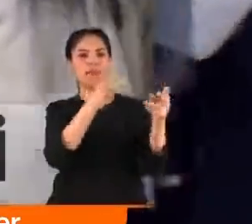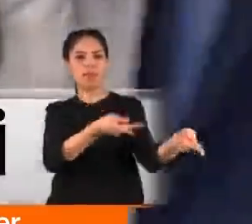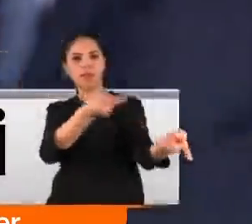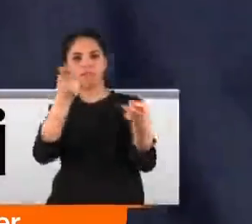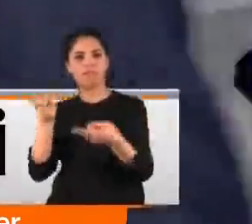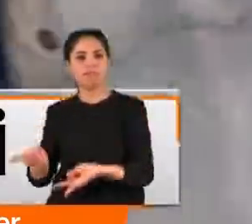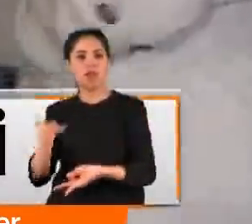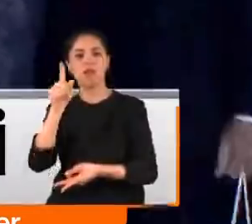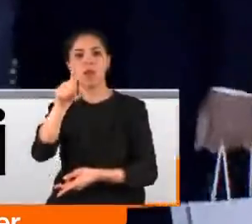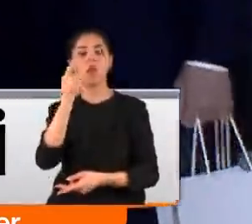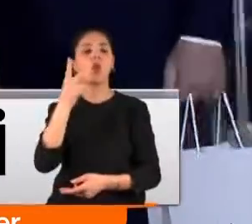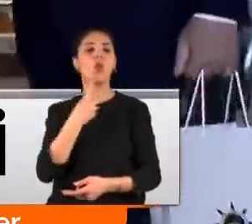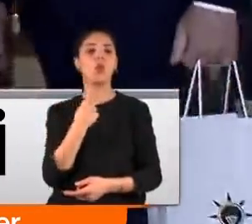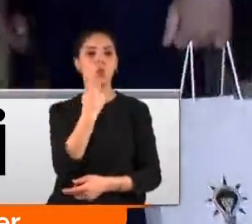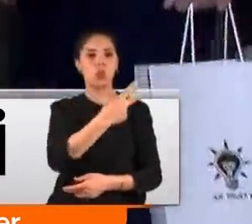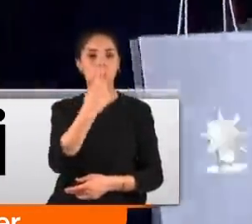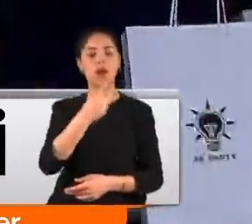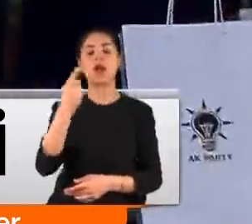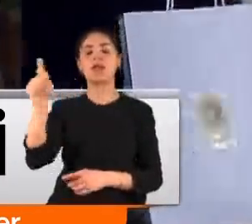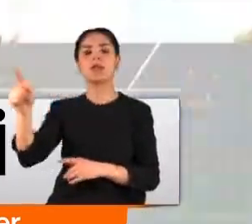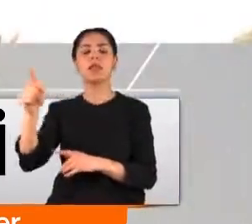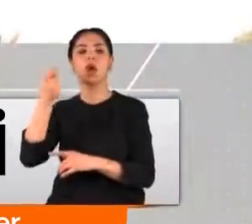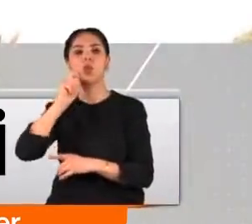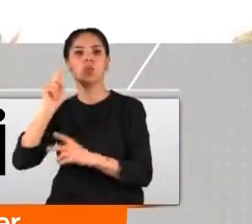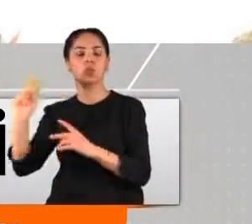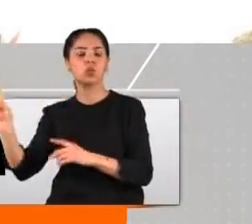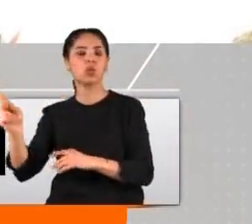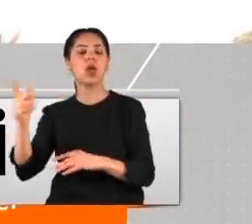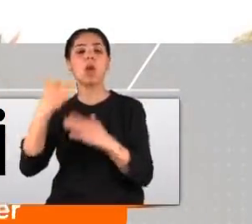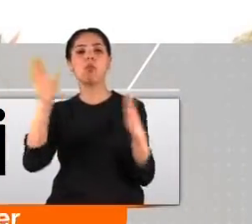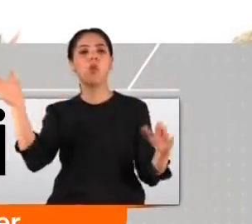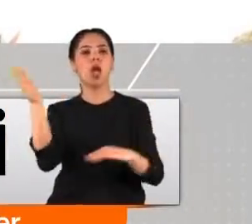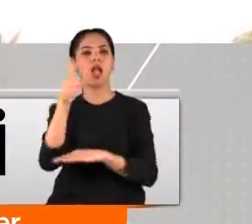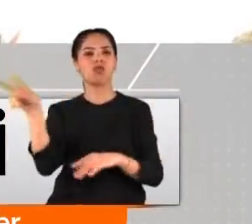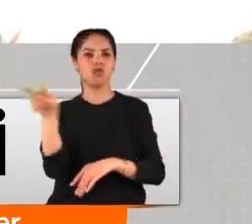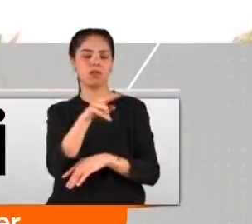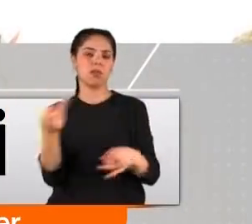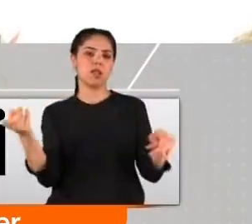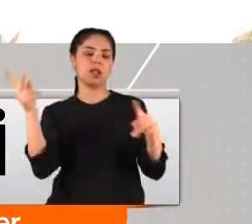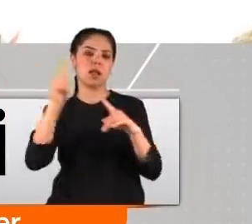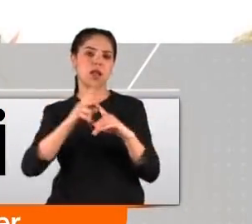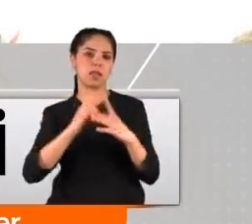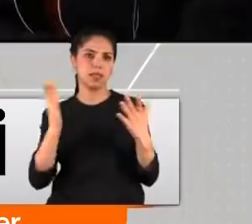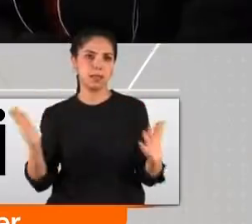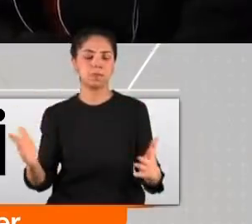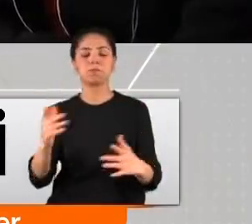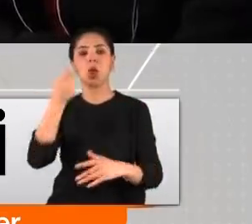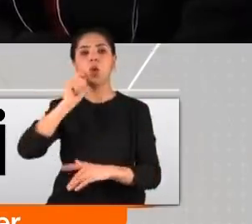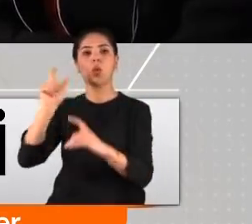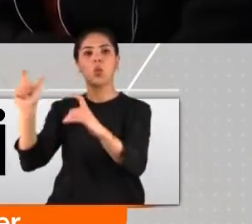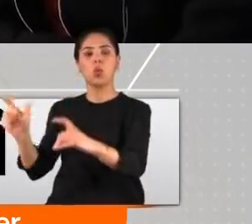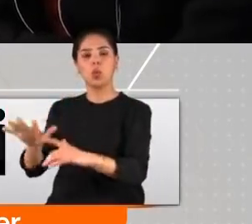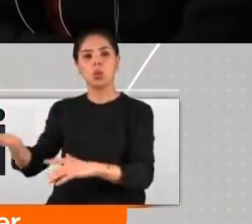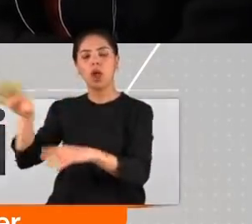'ndeki iftara Ukrayna ve Rusya'nın büyük elçileri de katıldı. Ukrayna'nın toprak bütünlüğünün ve egemenliğinin